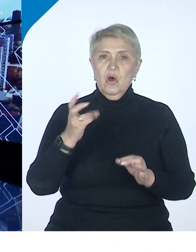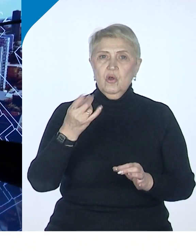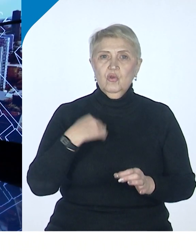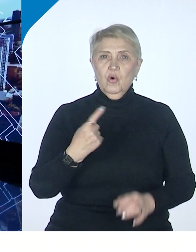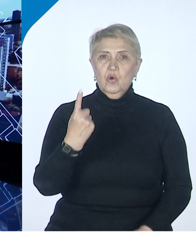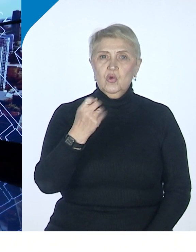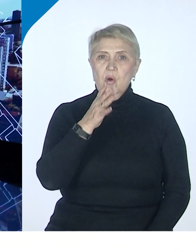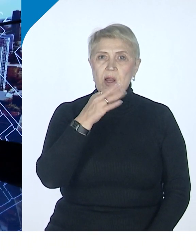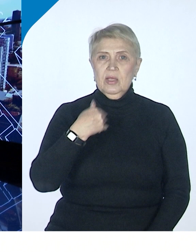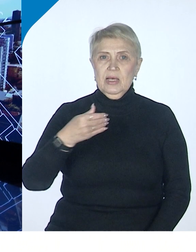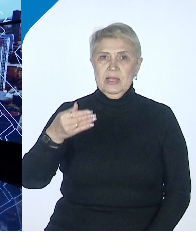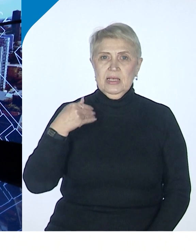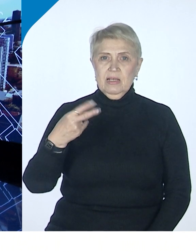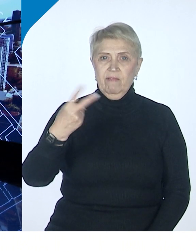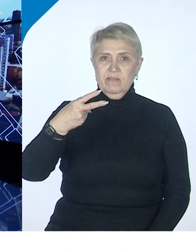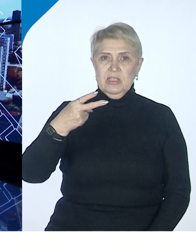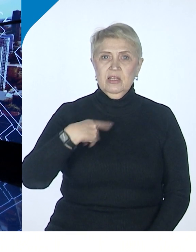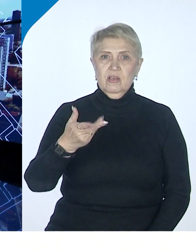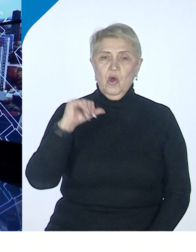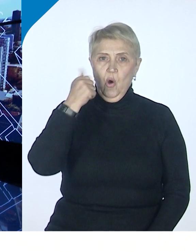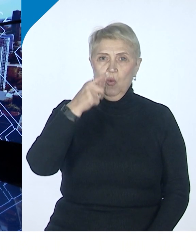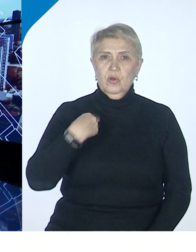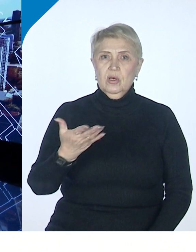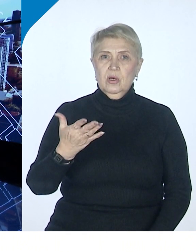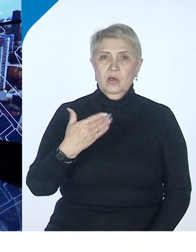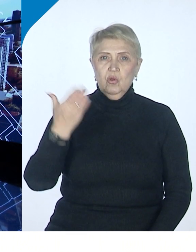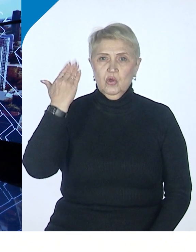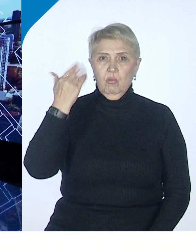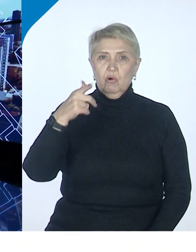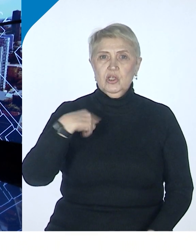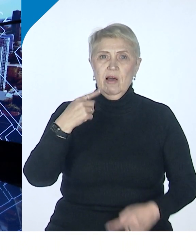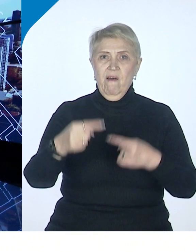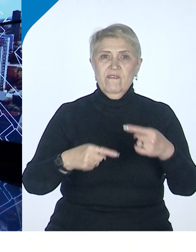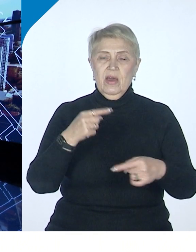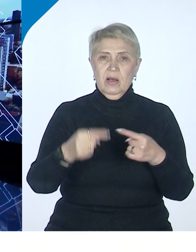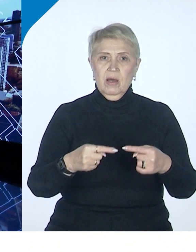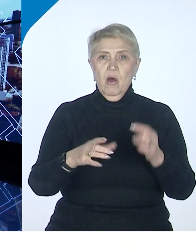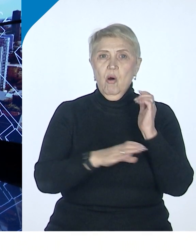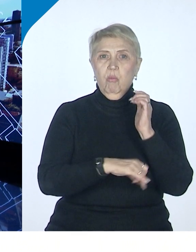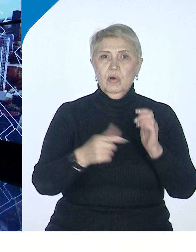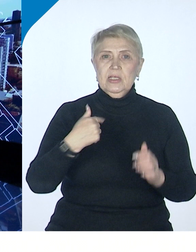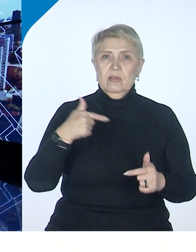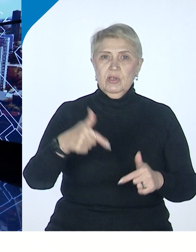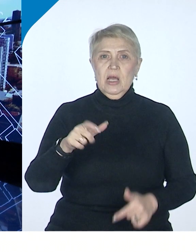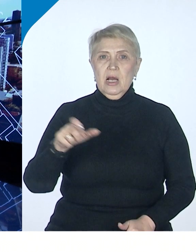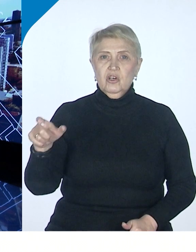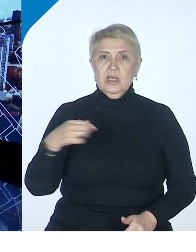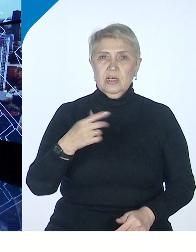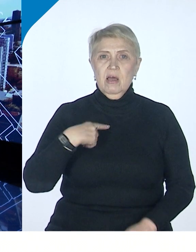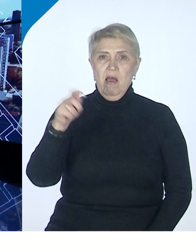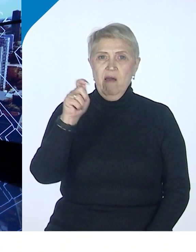назад, в 20-е годы прошлого века. Это вот после Гражданской войны, вот освободили Дальний Восток, там от